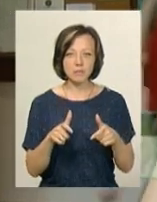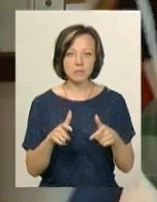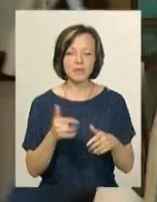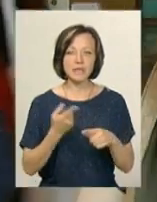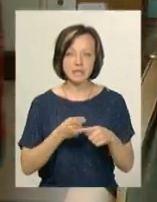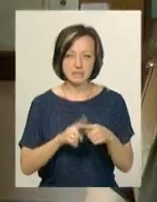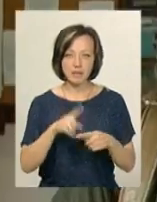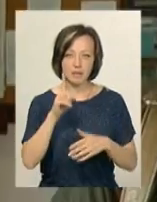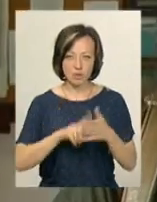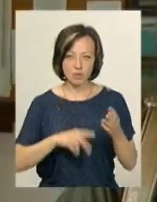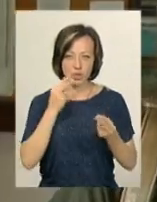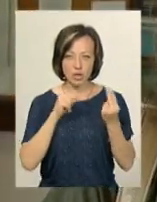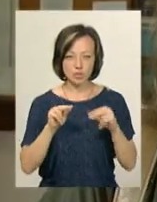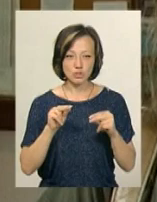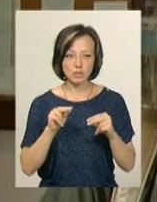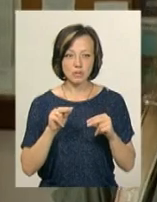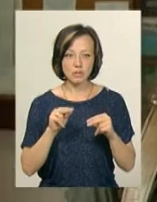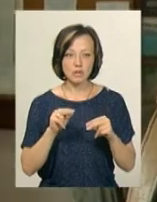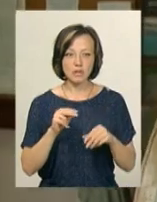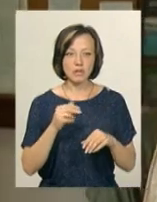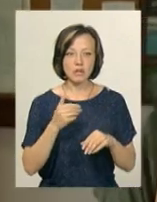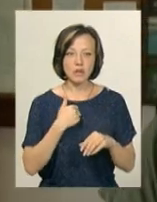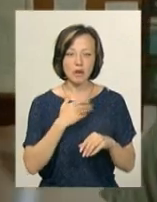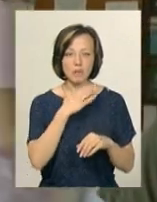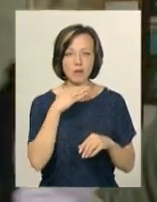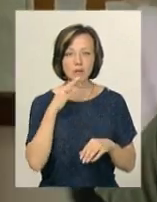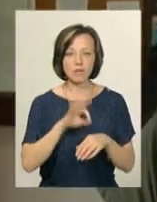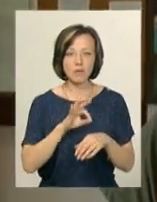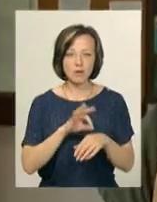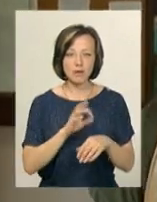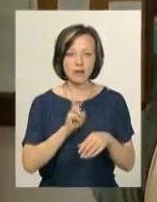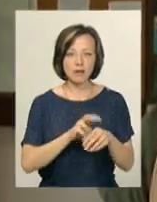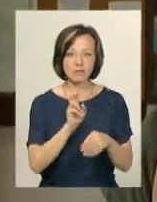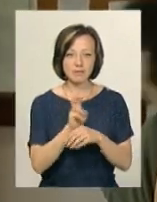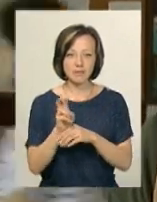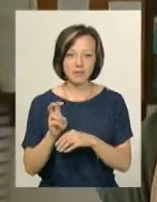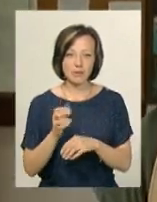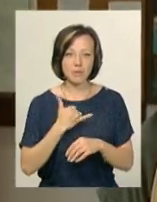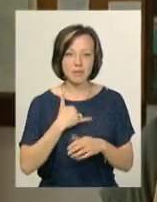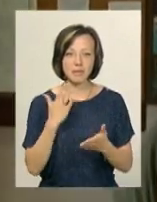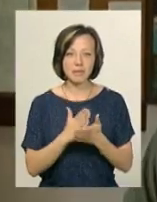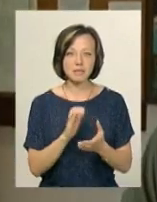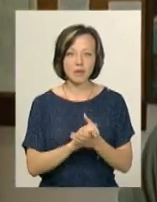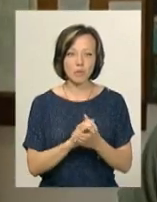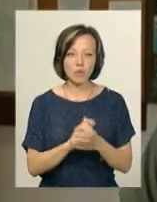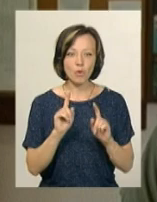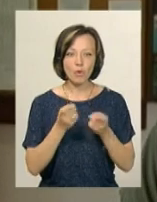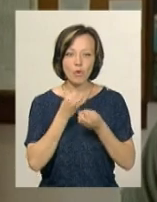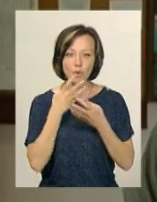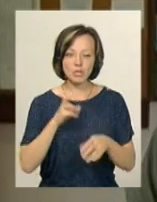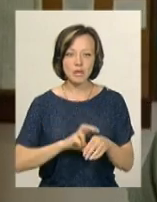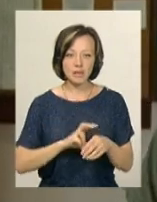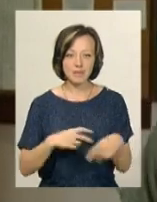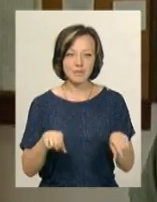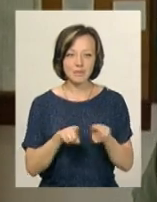Надіюсь на краще. В дитинстві я багато хворіла, коли це все по лікарях ходила. У мене дуже є знайома, а дуже хороший лікар